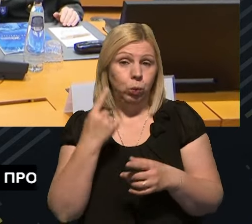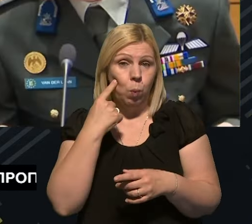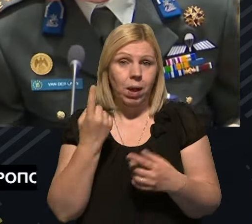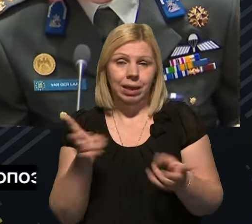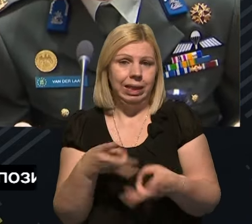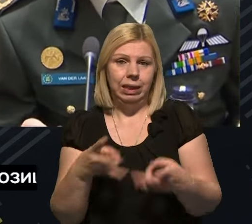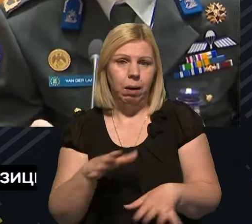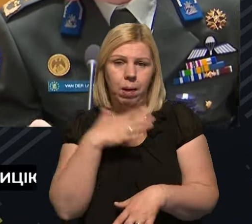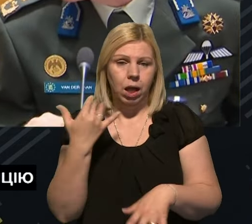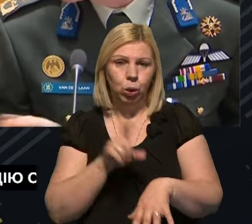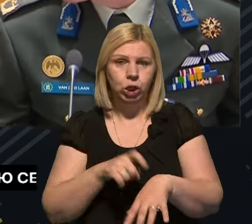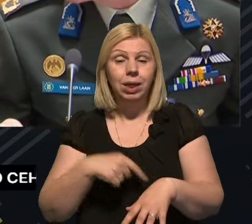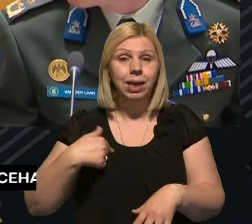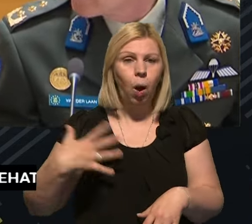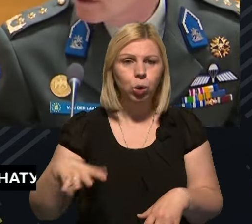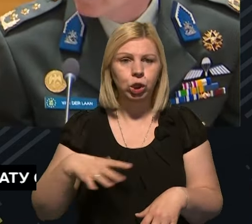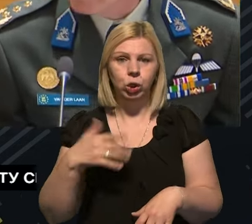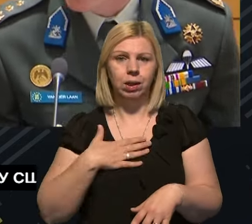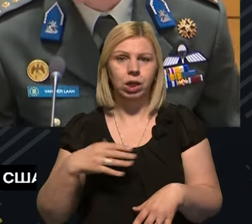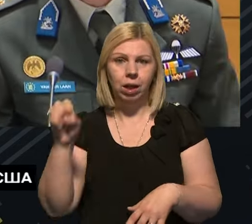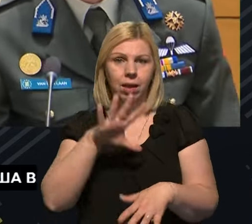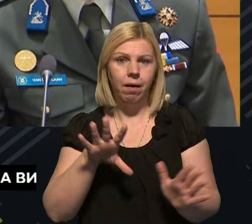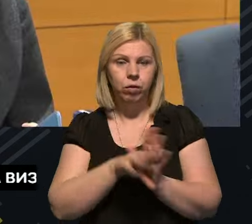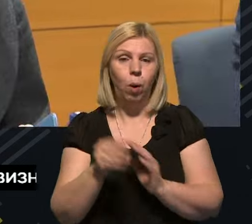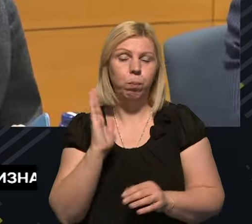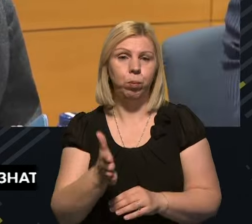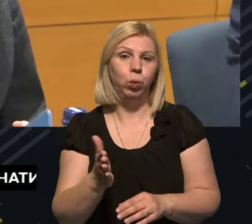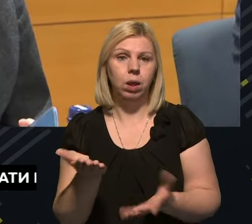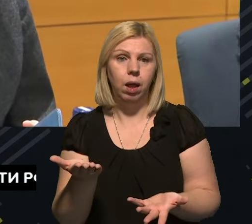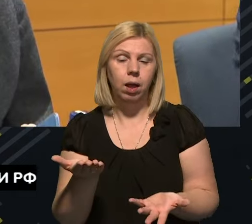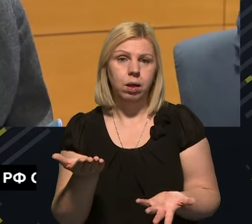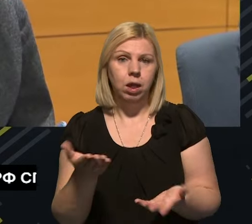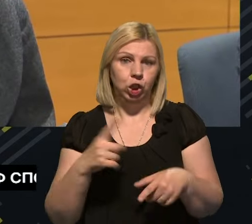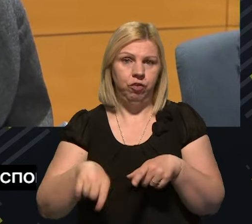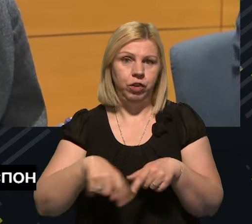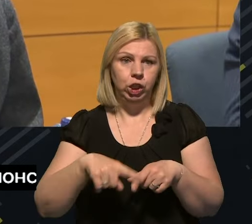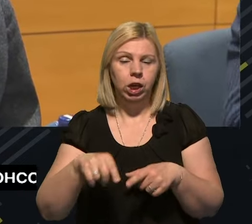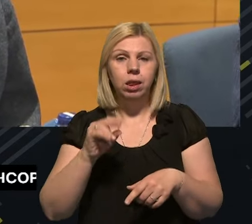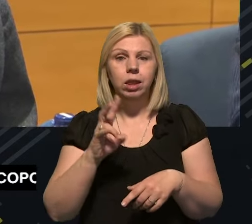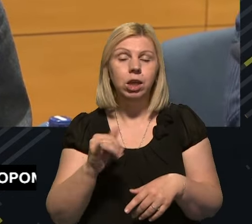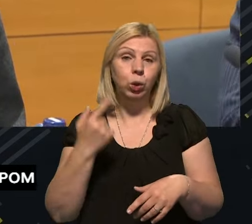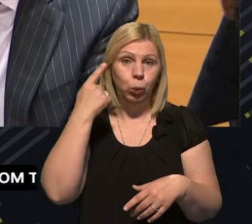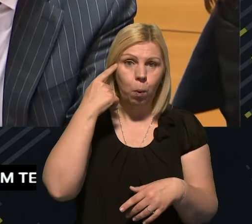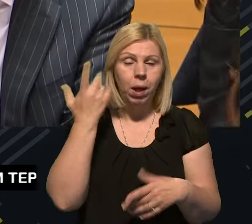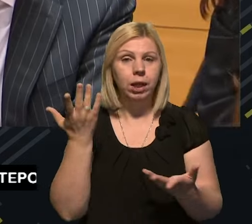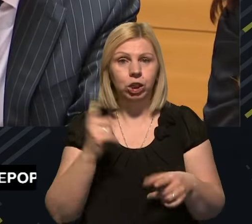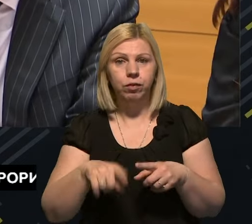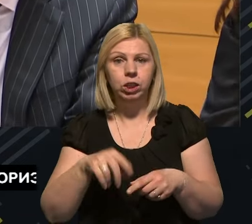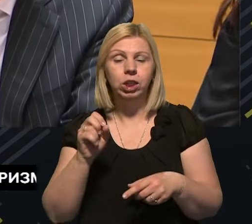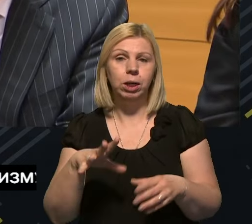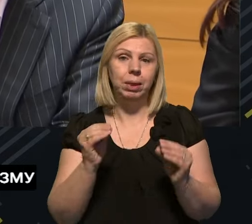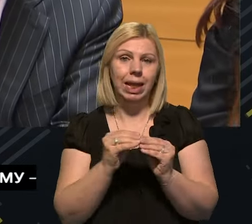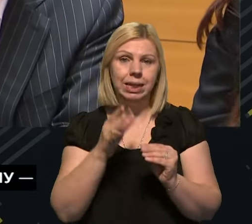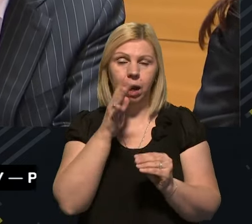треба буде багато часу. Я очікую, що наша євроінтеграція відбудеться швидше, ніж прогнозують, тобто швидше, ніж 10